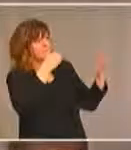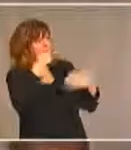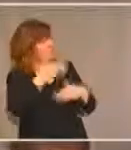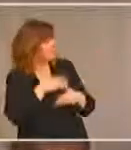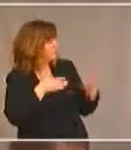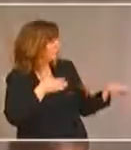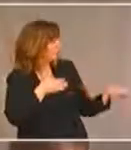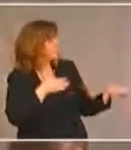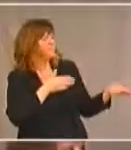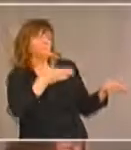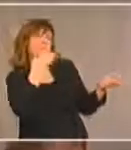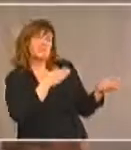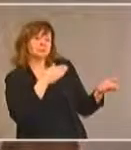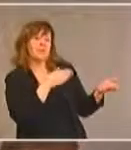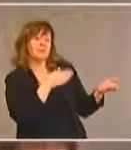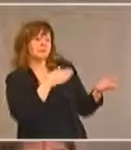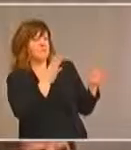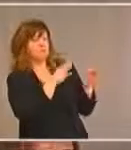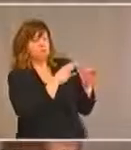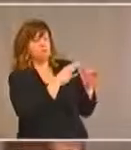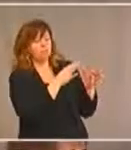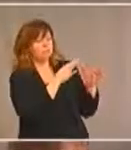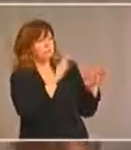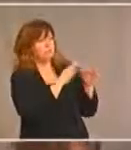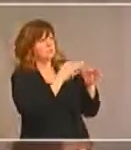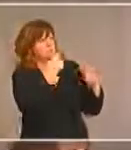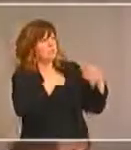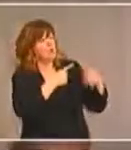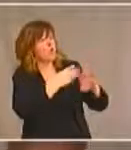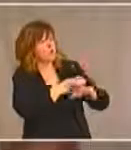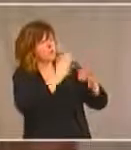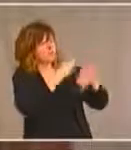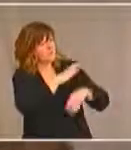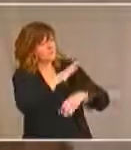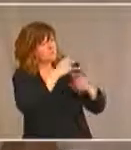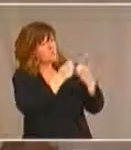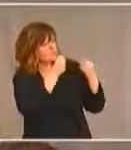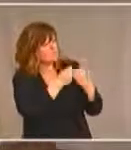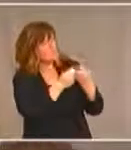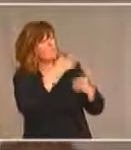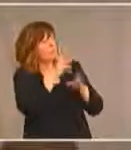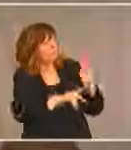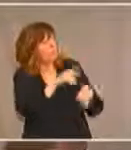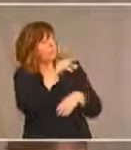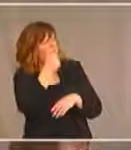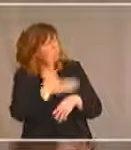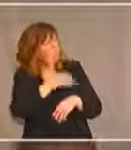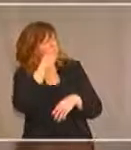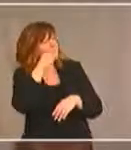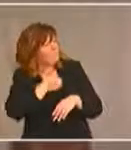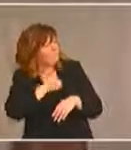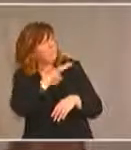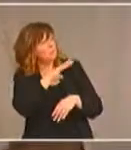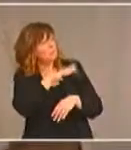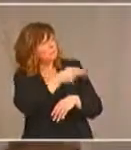l'existence de ces obstacles pour les autochtones ayant des handicaps et qui plus est pour les femmes et les filles qui ont des